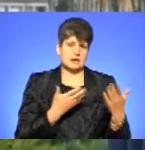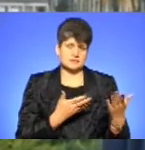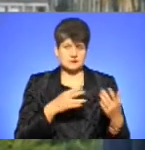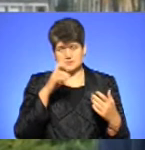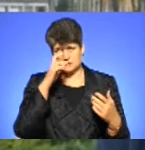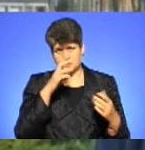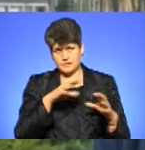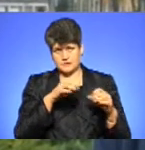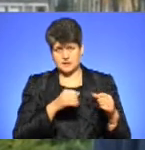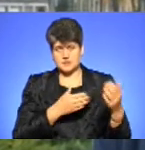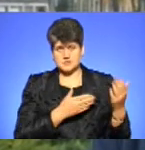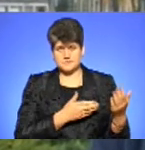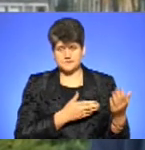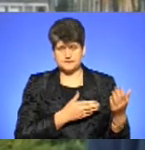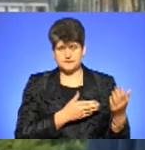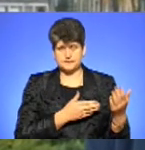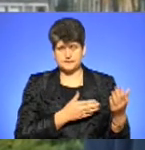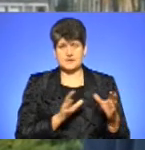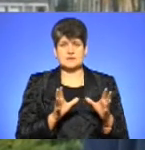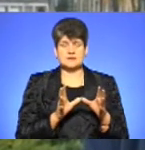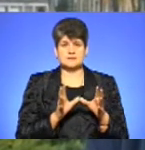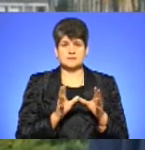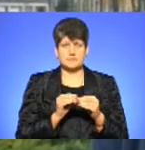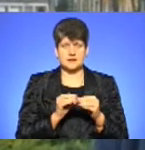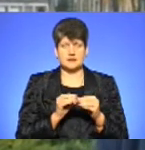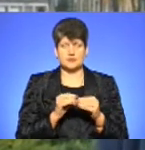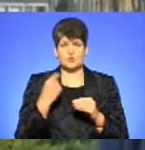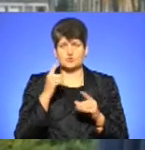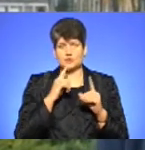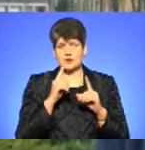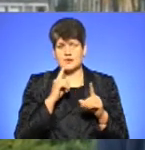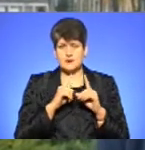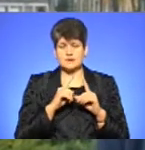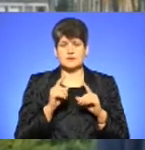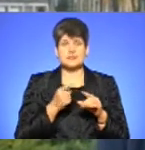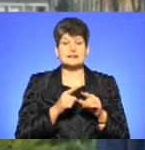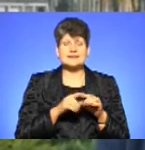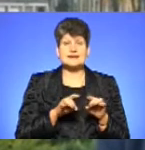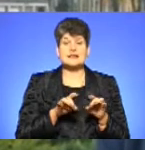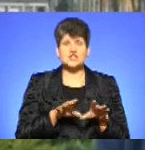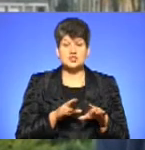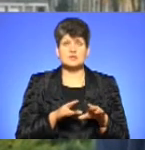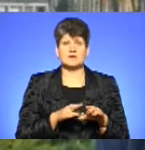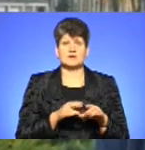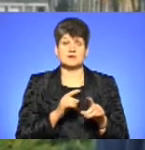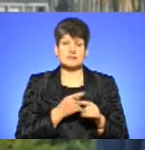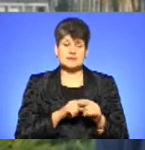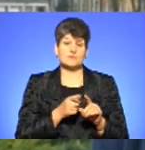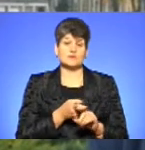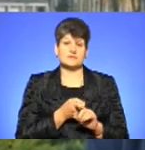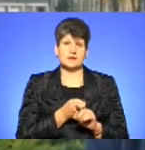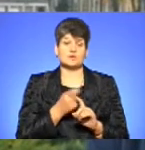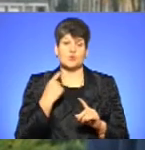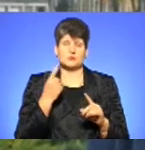комунальної власності Тернопільської обласної ради. Це рішення безумовно буде стосуватися